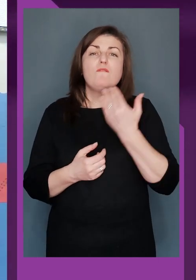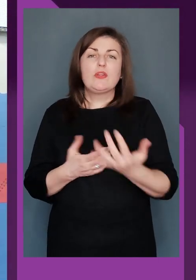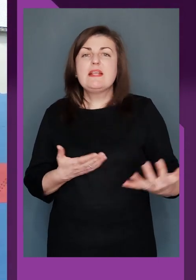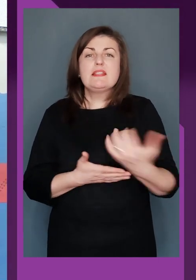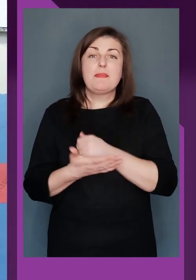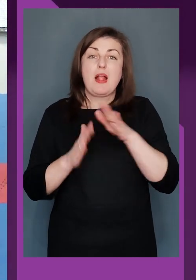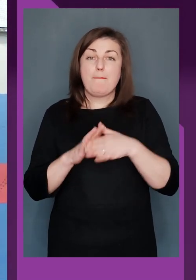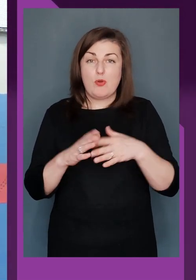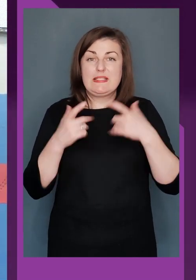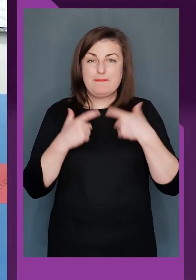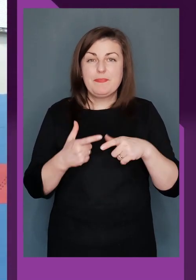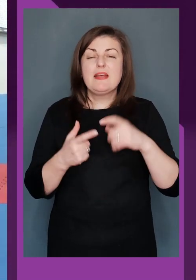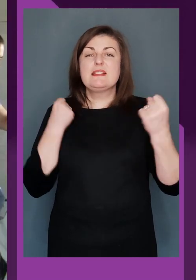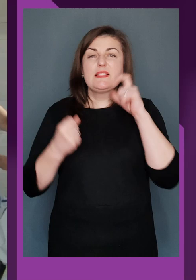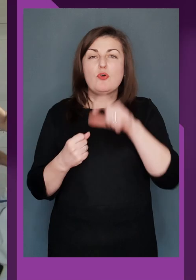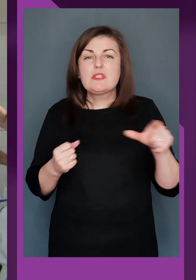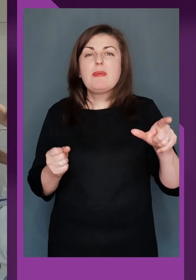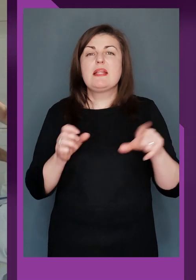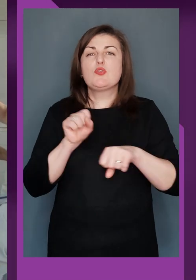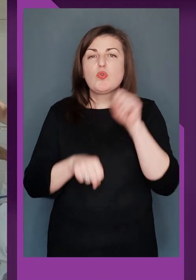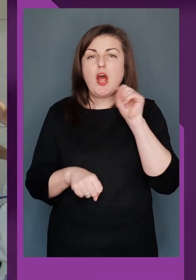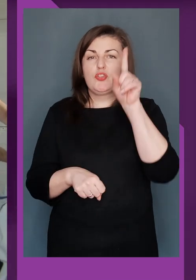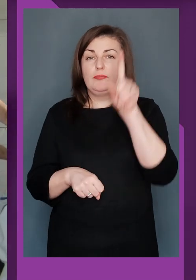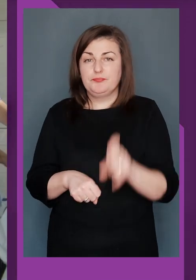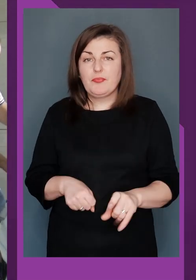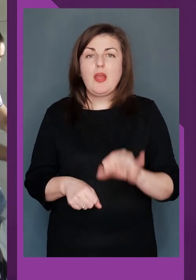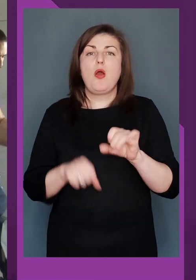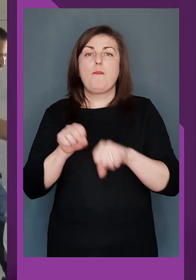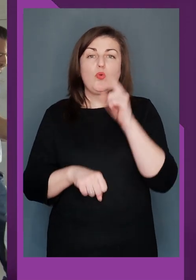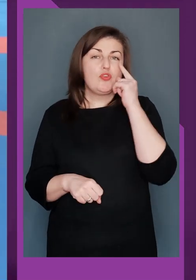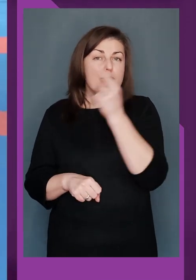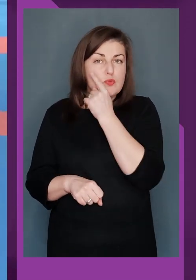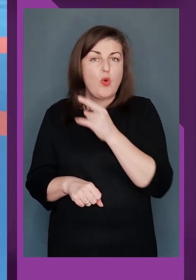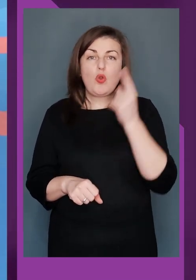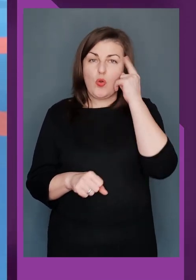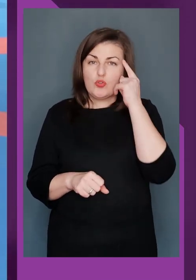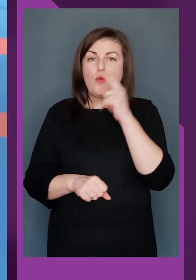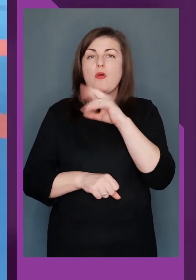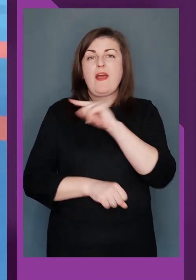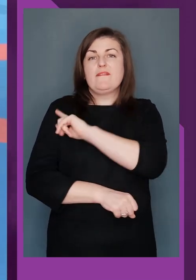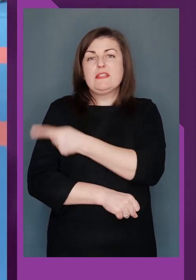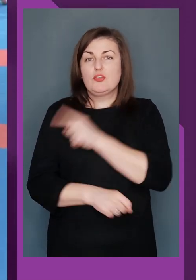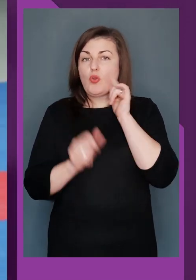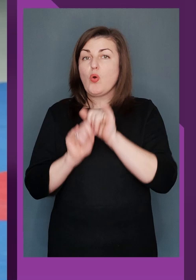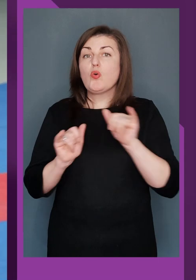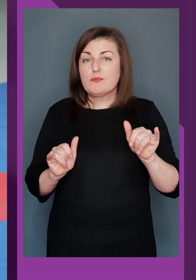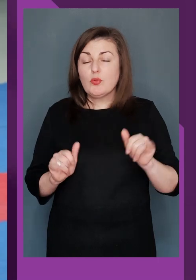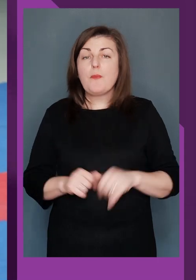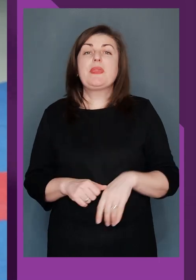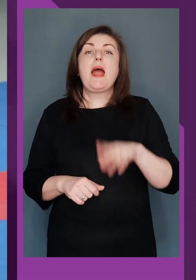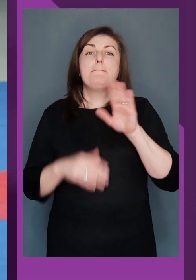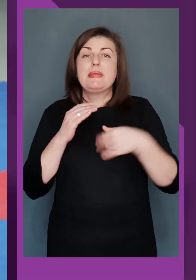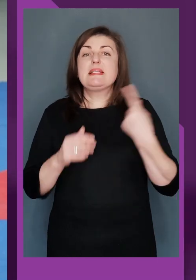Вона зібрала під своїм крилом спортсменів з ураженнями опорно-рухового апарату, порушеннями зору, розумового та фізичного